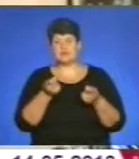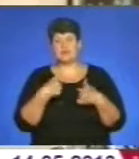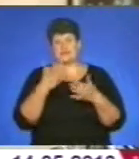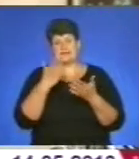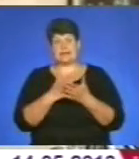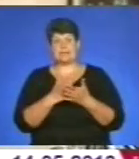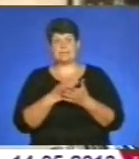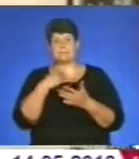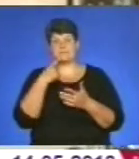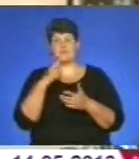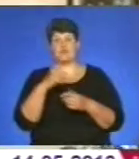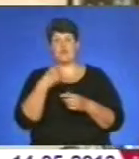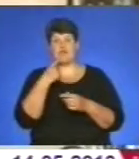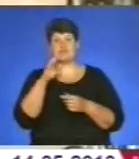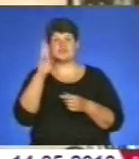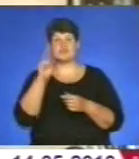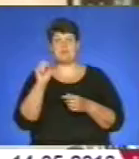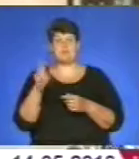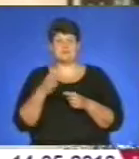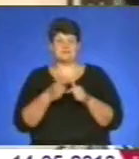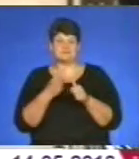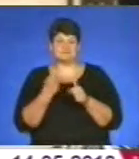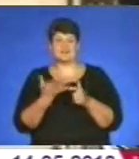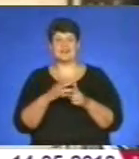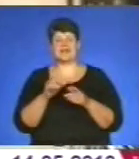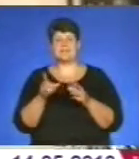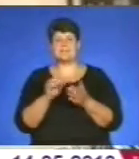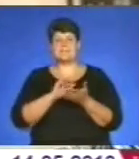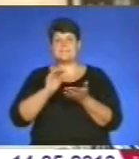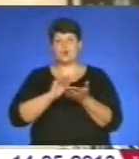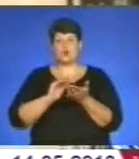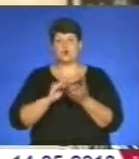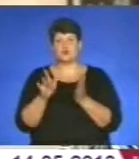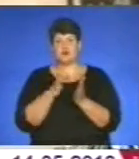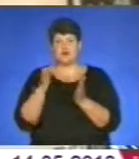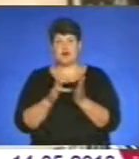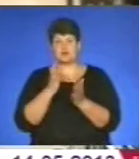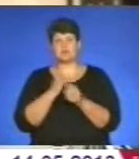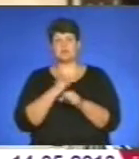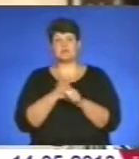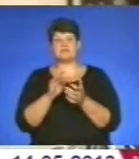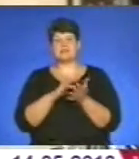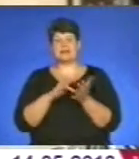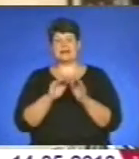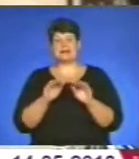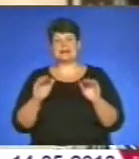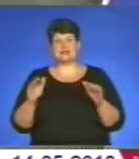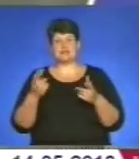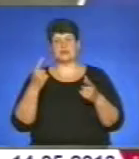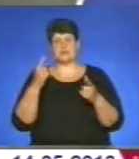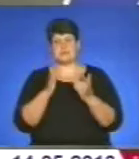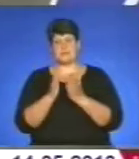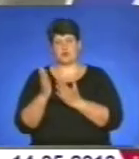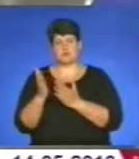персонаж – балакучий шпак. У нас ще є блискучий перо-журнал, який ми видаємо в Центральній дитячій бібліотеці з творчістю дітей.